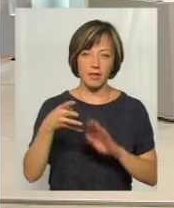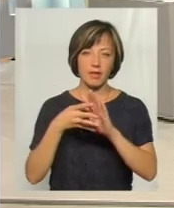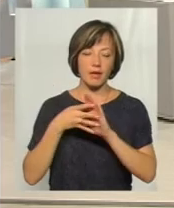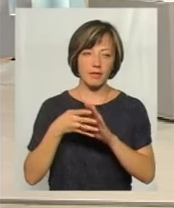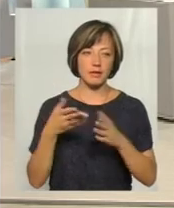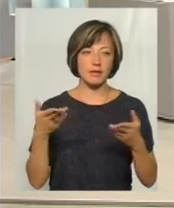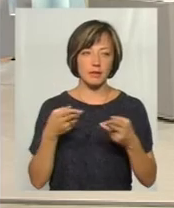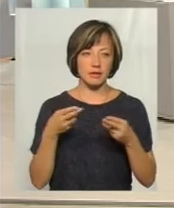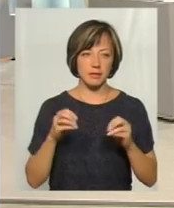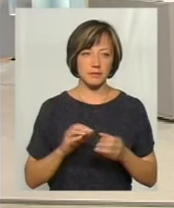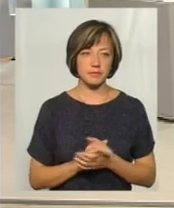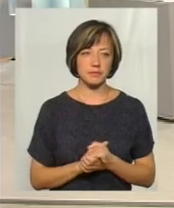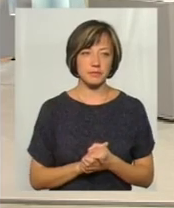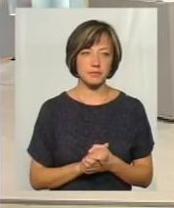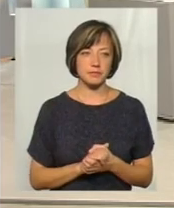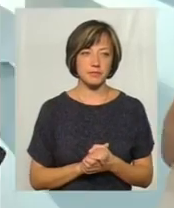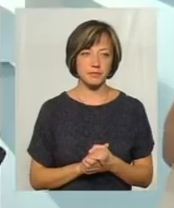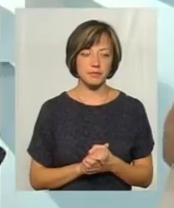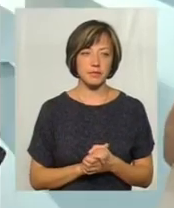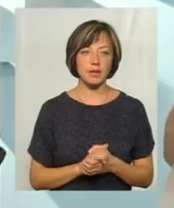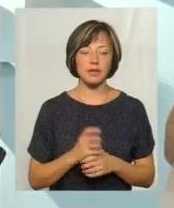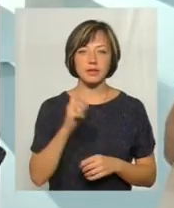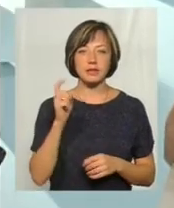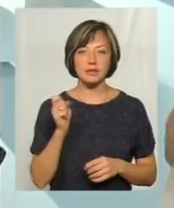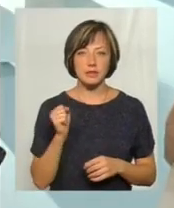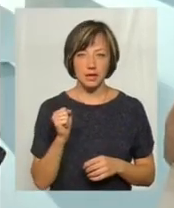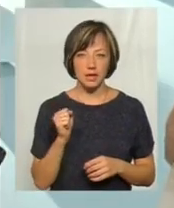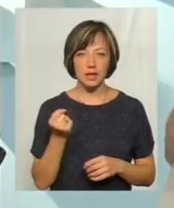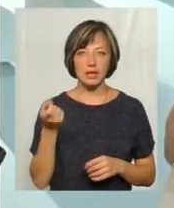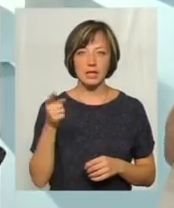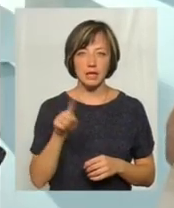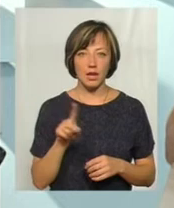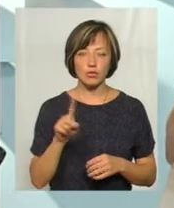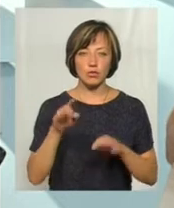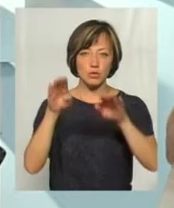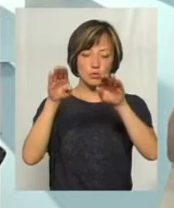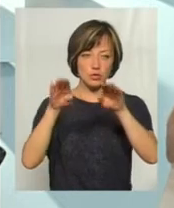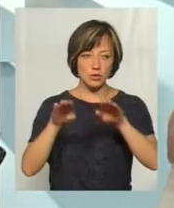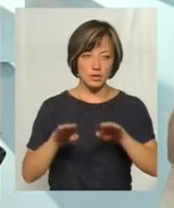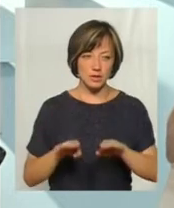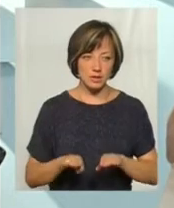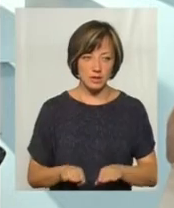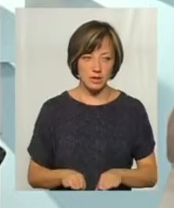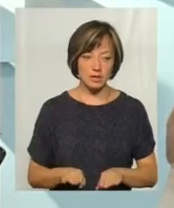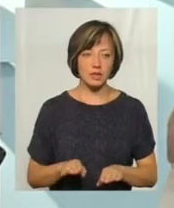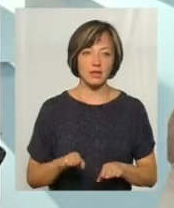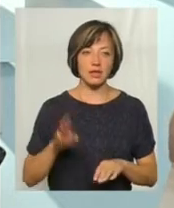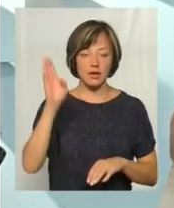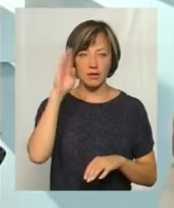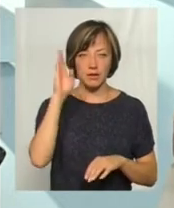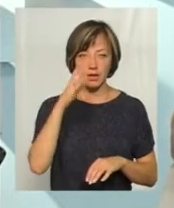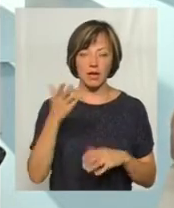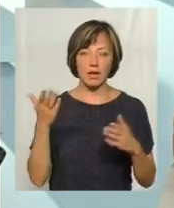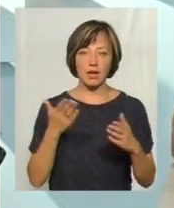залежності де. залежності де, так. То за те, що спустити стояк, і ту вартість води,